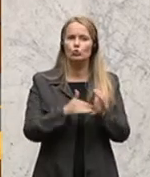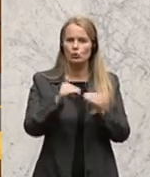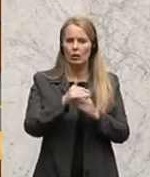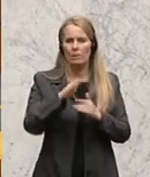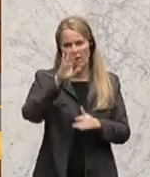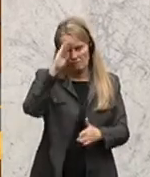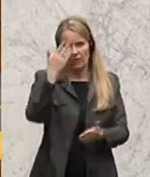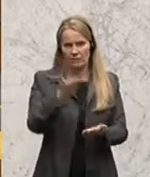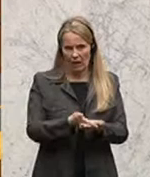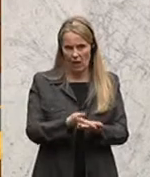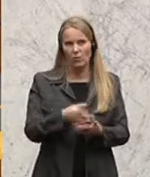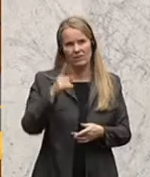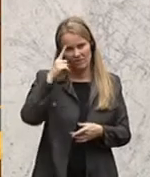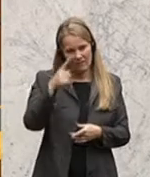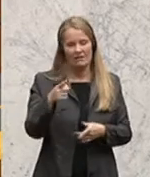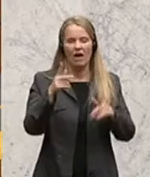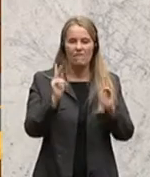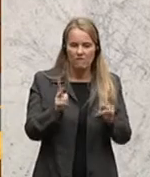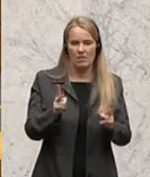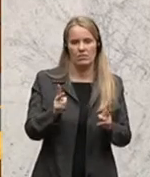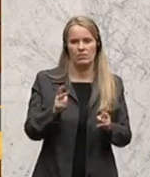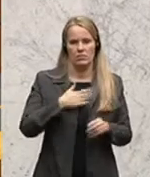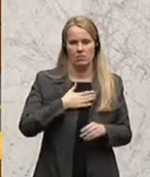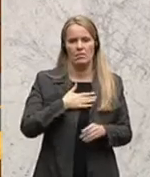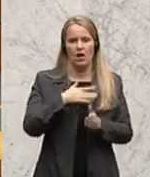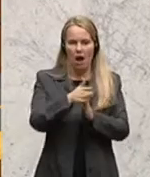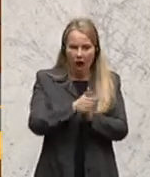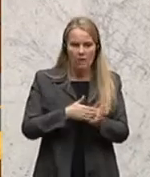vertrauen zu können, wo sie wissen, wann ist ihr Antrittsdatum,